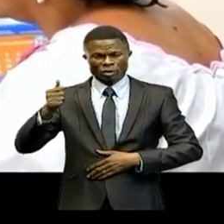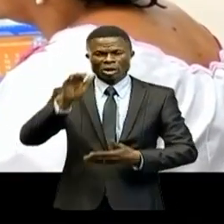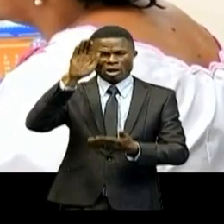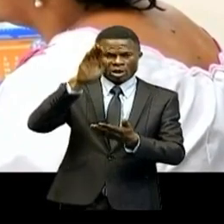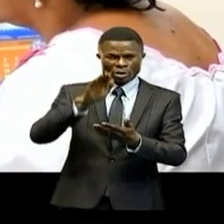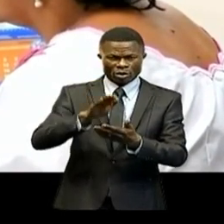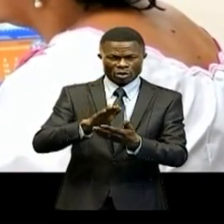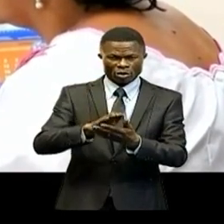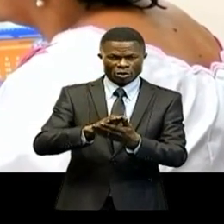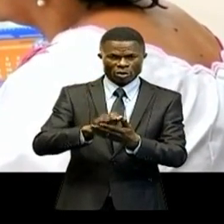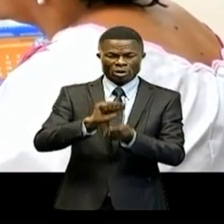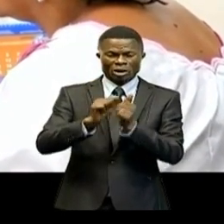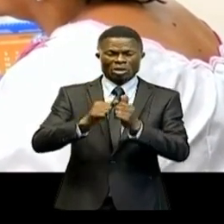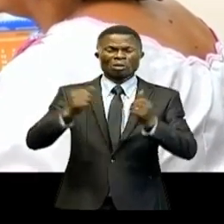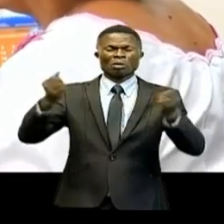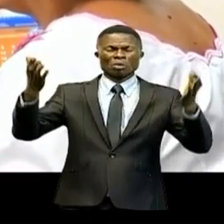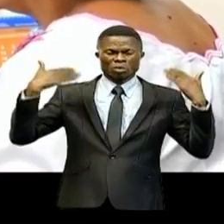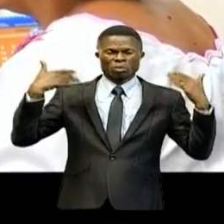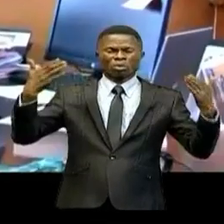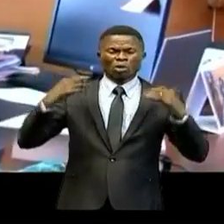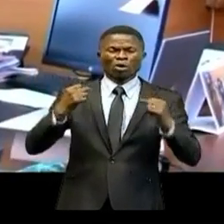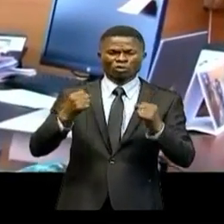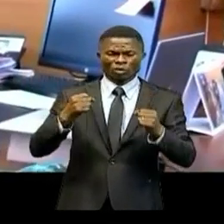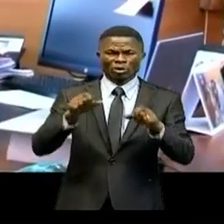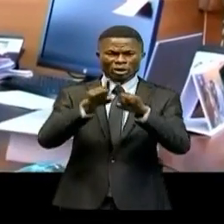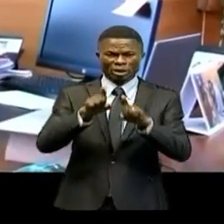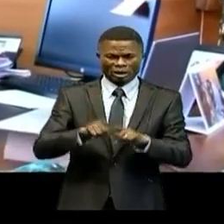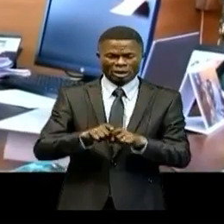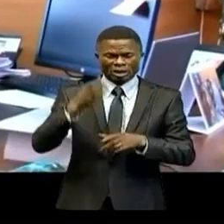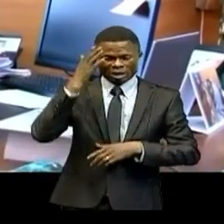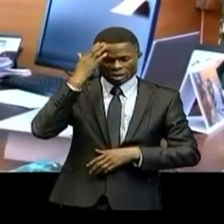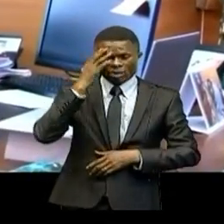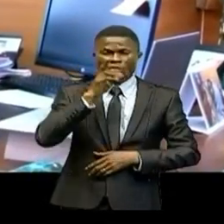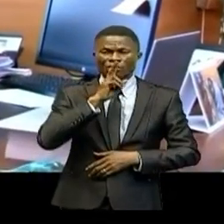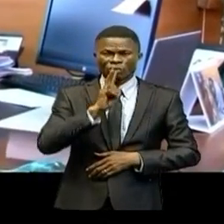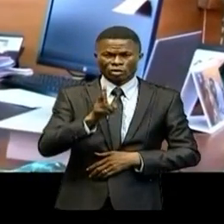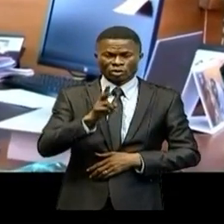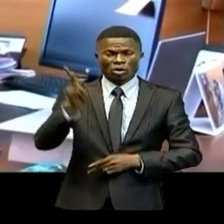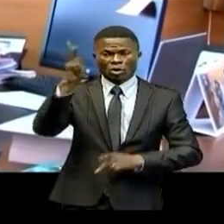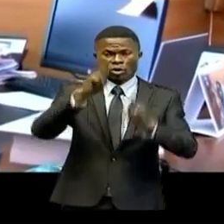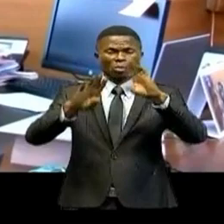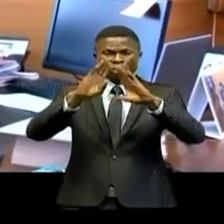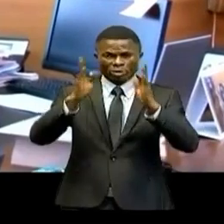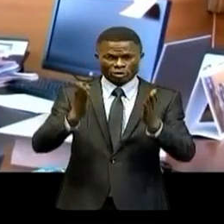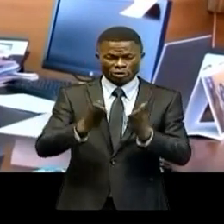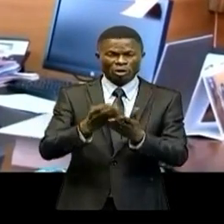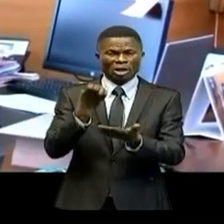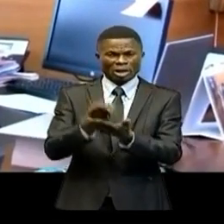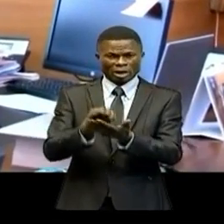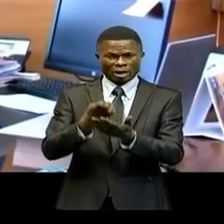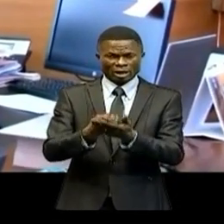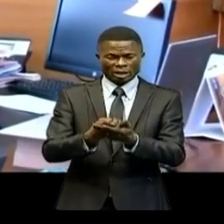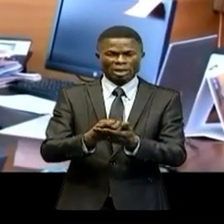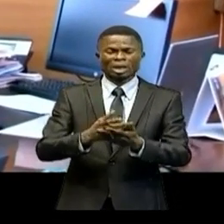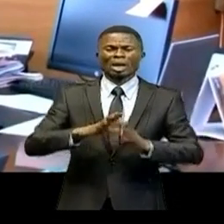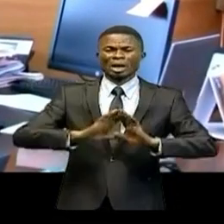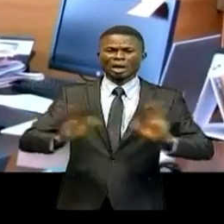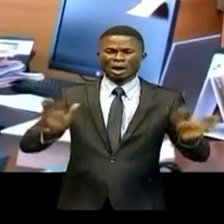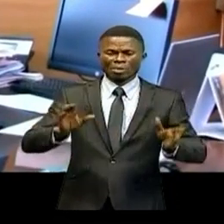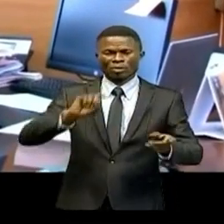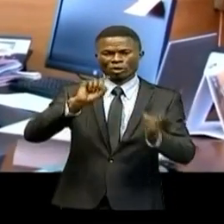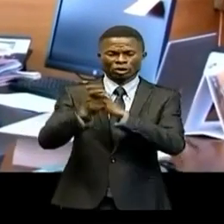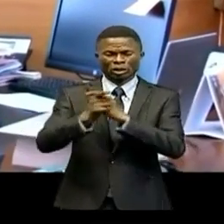de ces émissions de gaz à effet de serre et de s'assurer que sa population et son économie s'adaptent aux changements